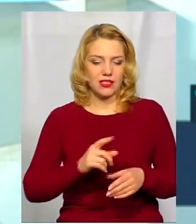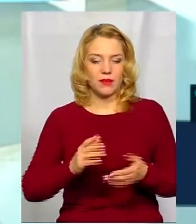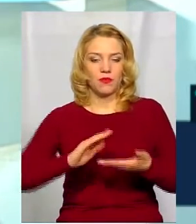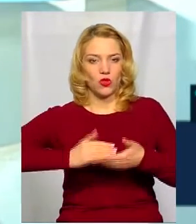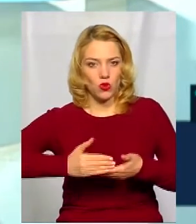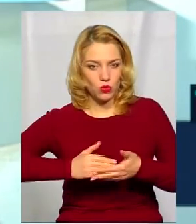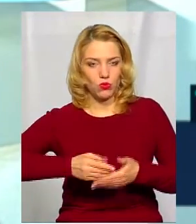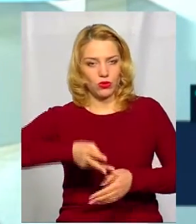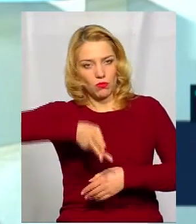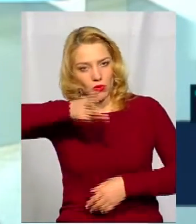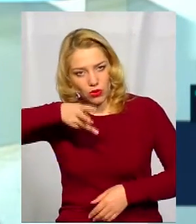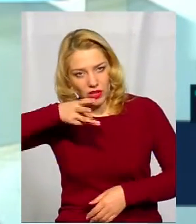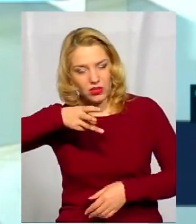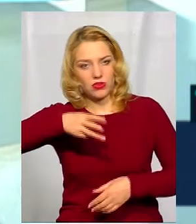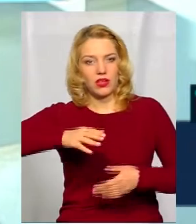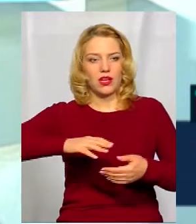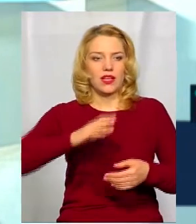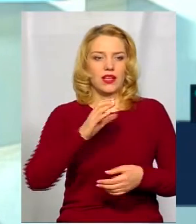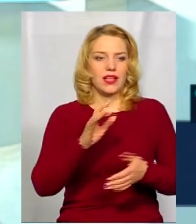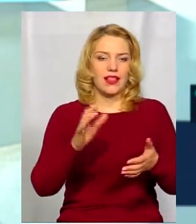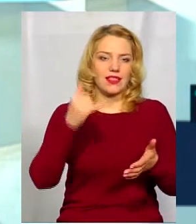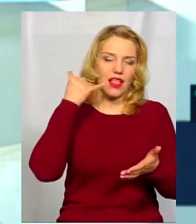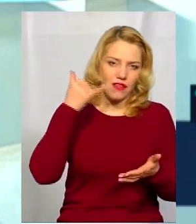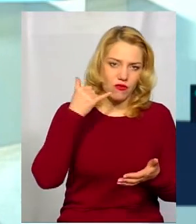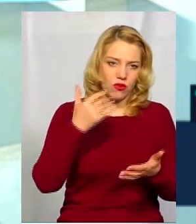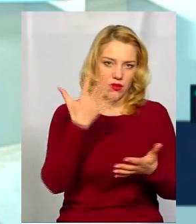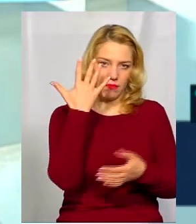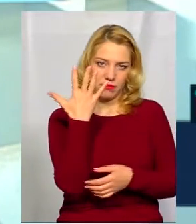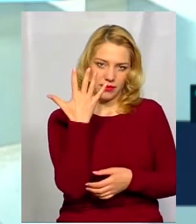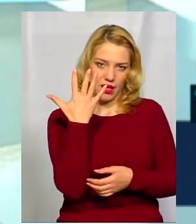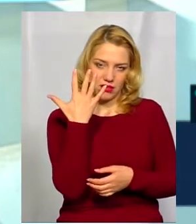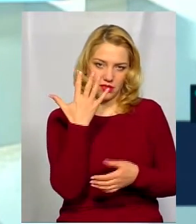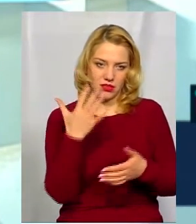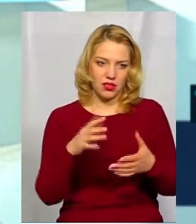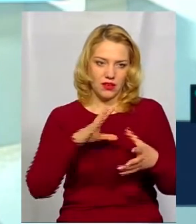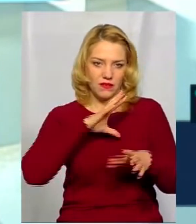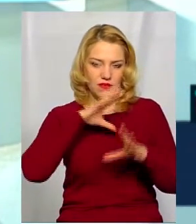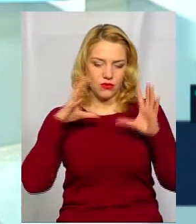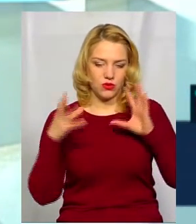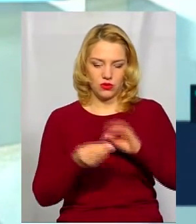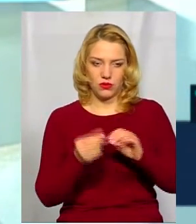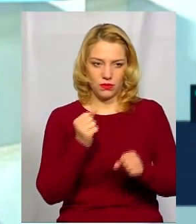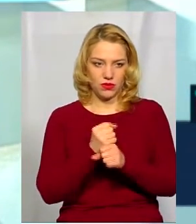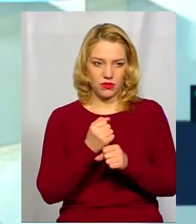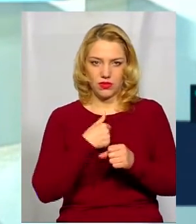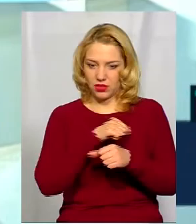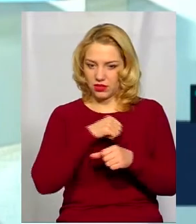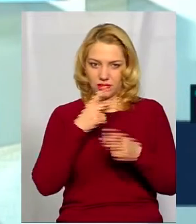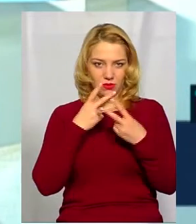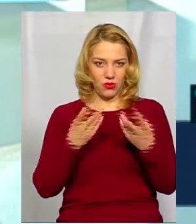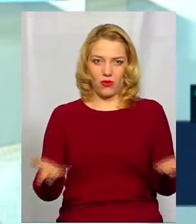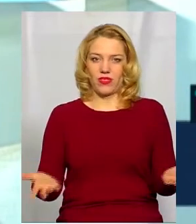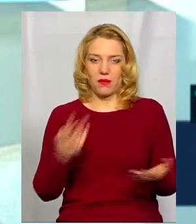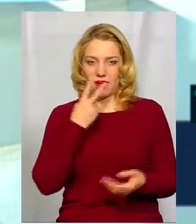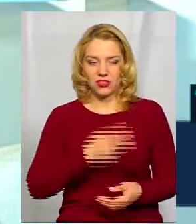проектор, смарт-борд, телефон. Одним словом, п'ять гаджетів у нього одночасно працювали. Я сам ще такого ніколи не бачив.